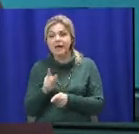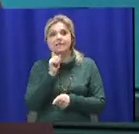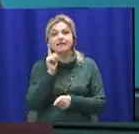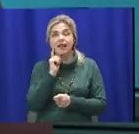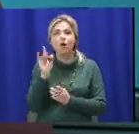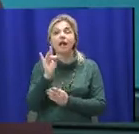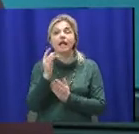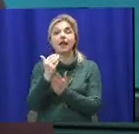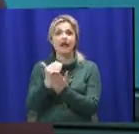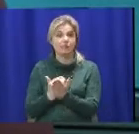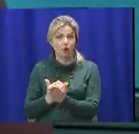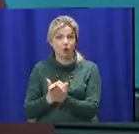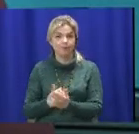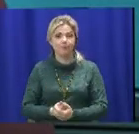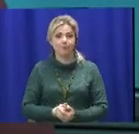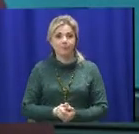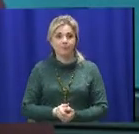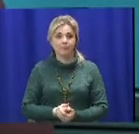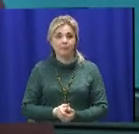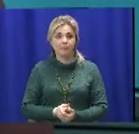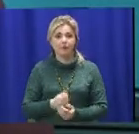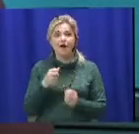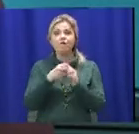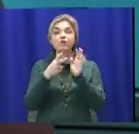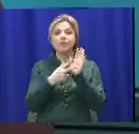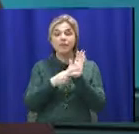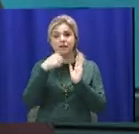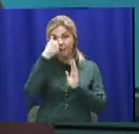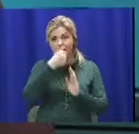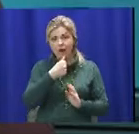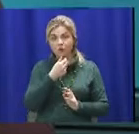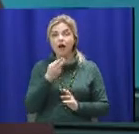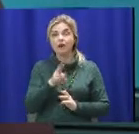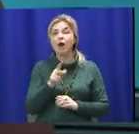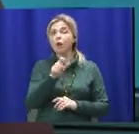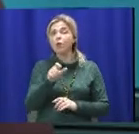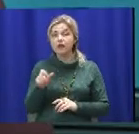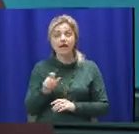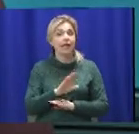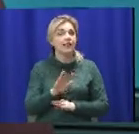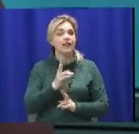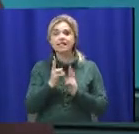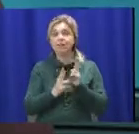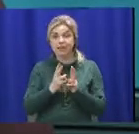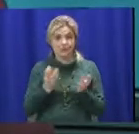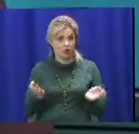реестр. В 2018 році для населения не зміниться нічого. Але предполагається,